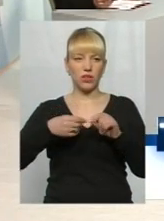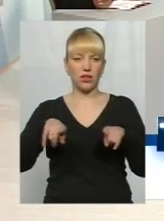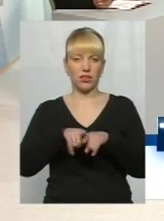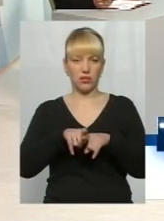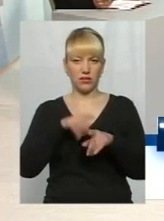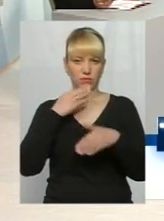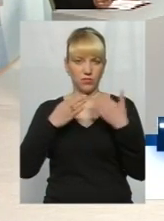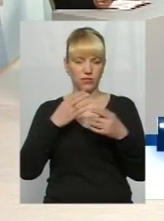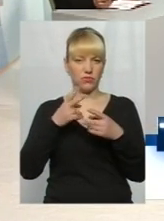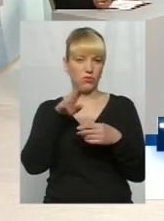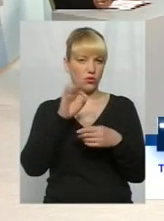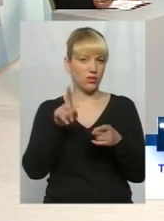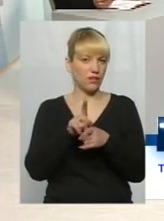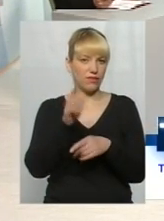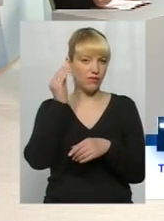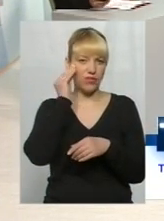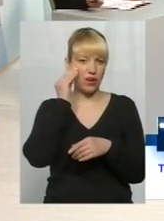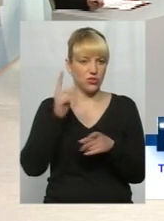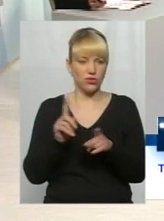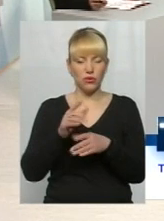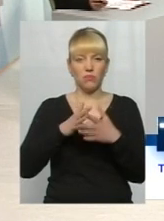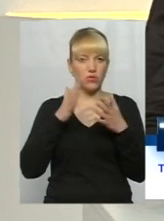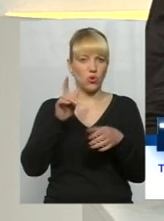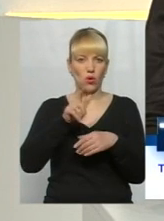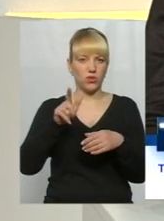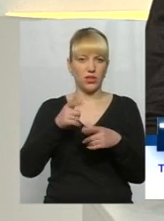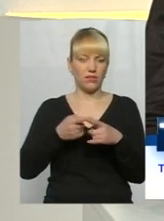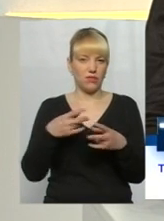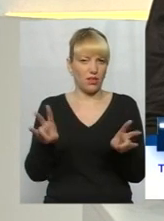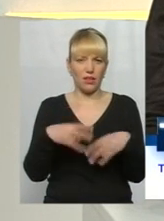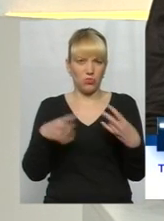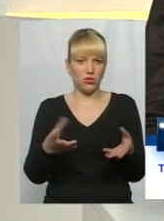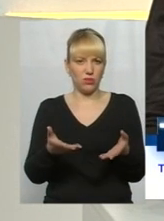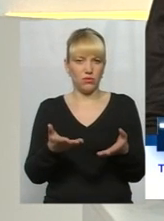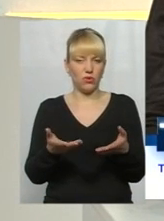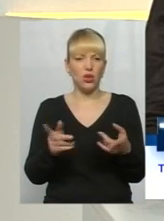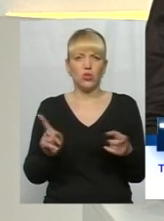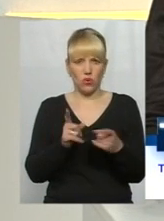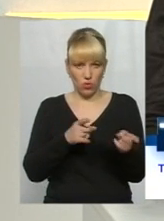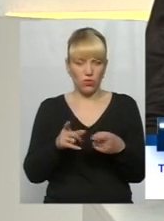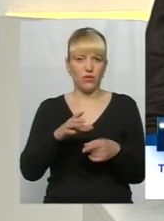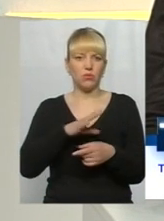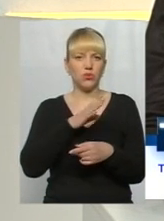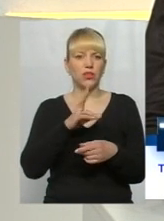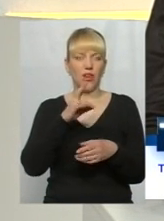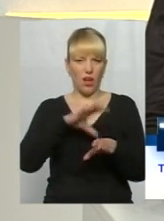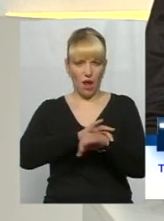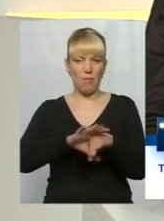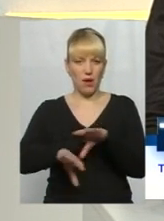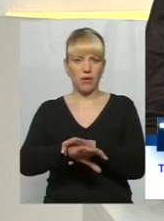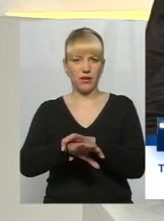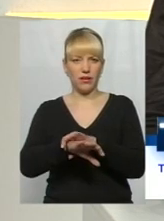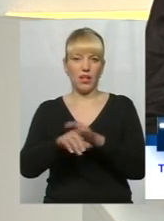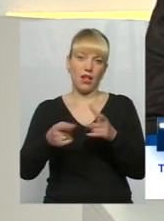якось таке враження, що, може, і більшості людей цього взагалі не потрібно. Всі готові бути, ну, я не знаю, вибачте, на слові «рабами»,